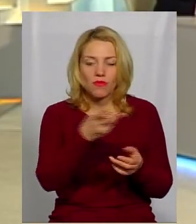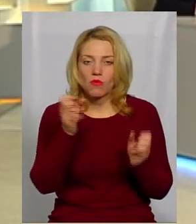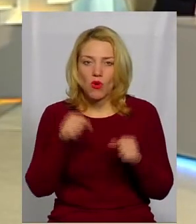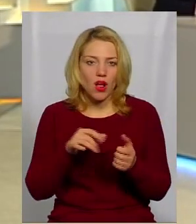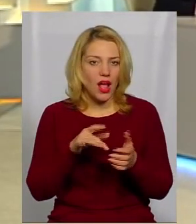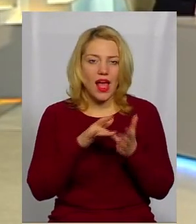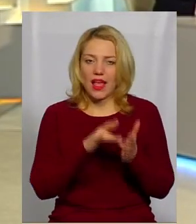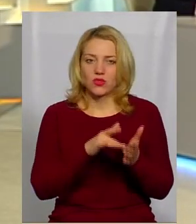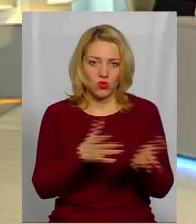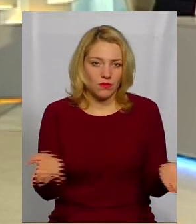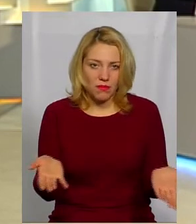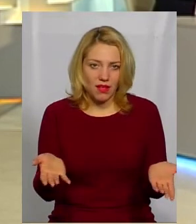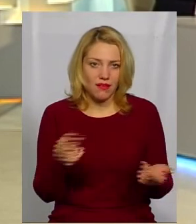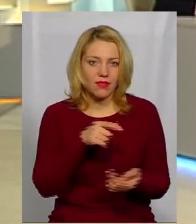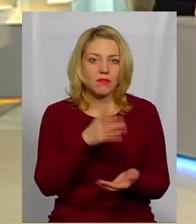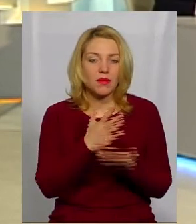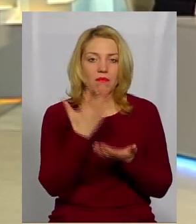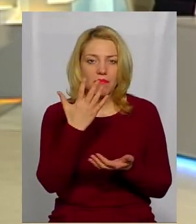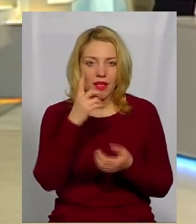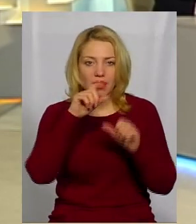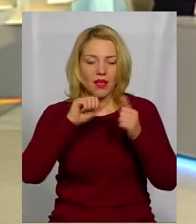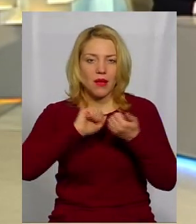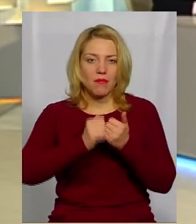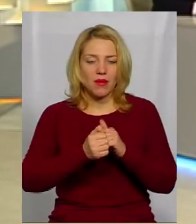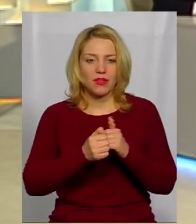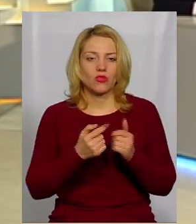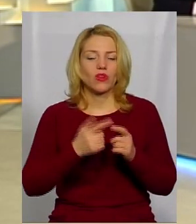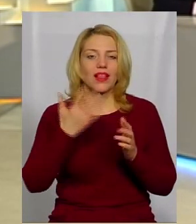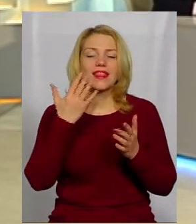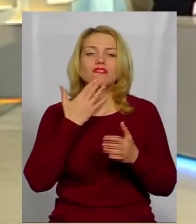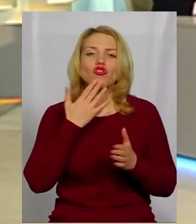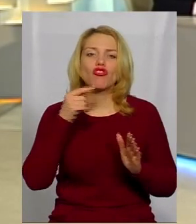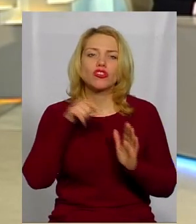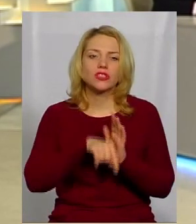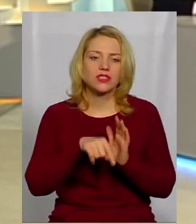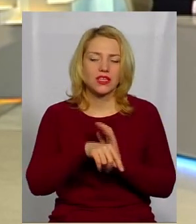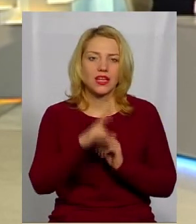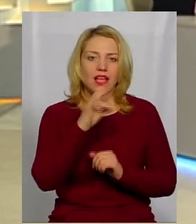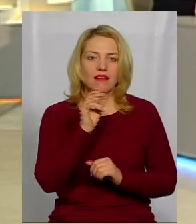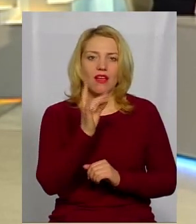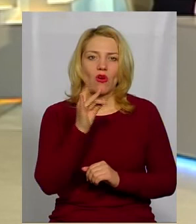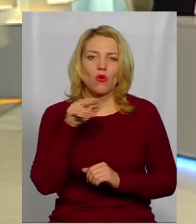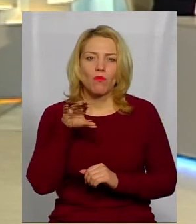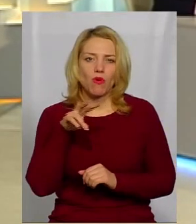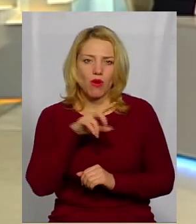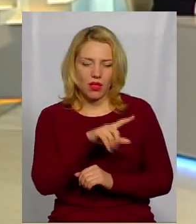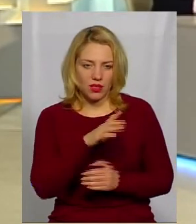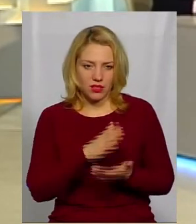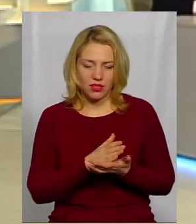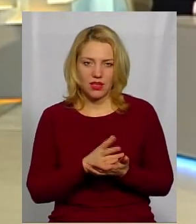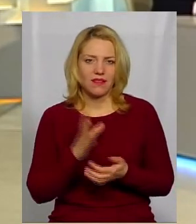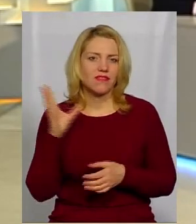що показати, п'ять пам'яток національного значення тільки архітектури, плюс Некрополь, куди їдуть з всього світу люди.